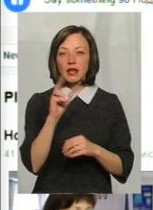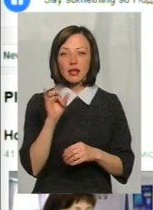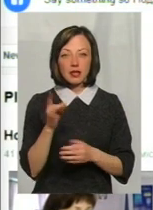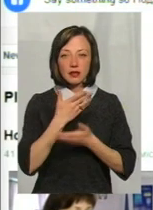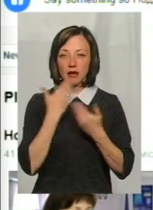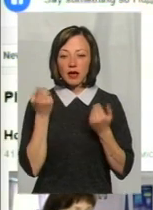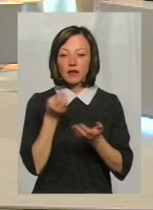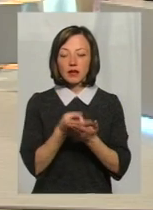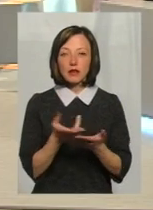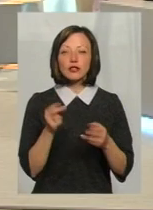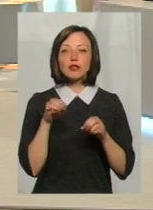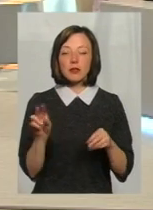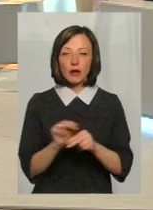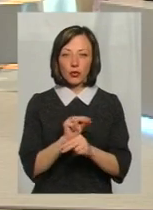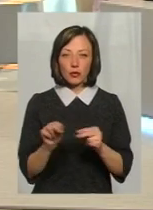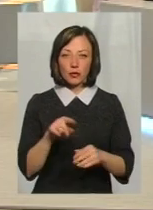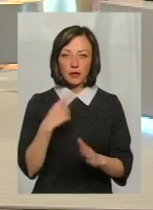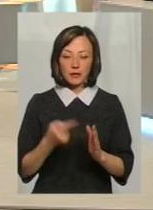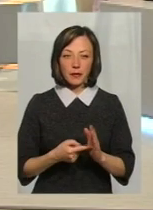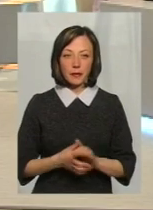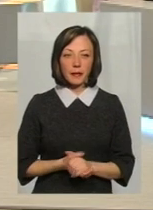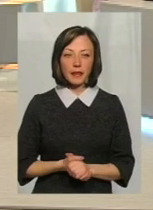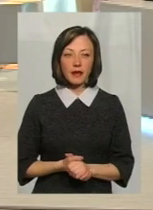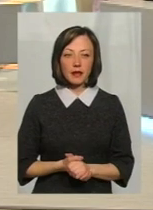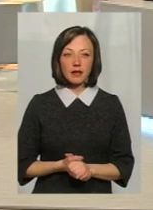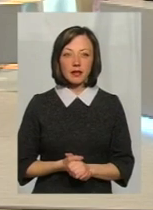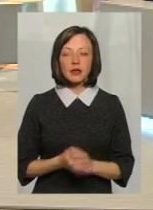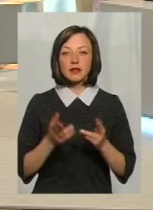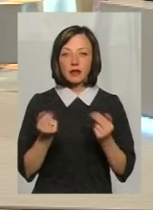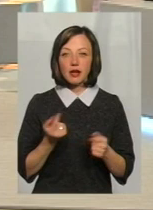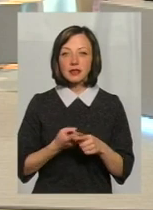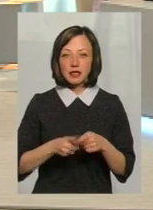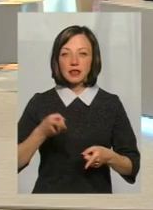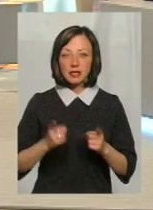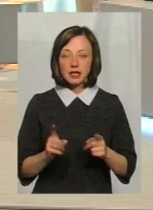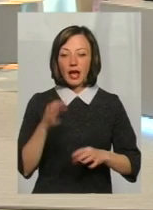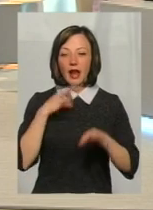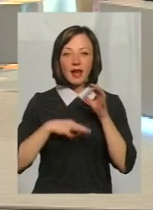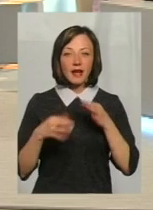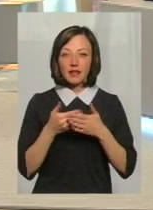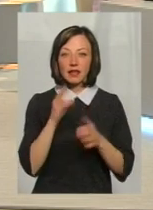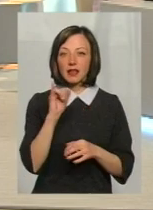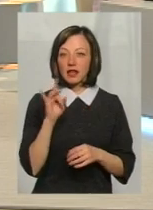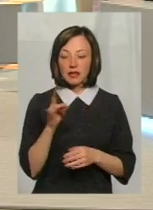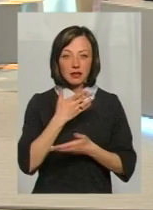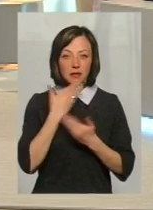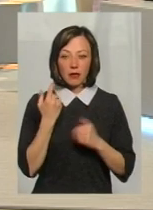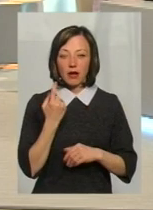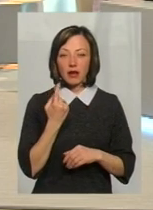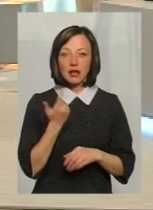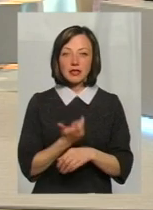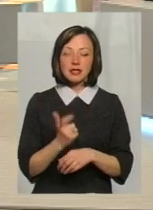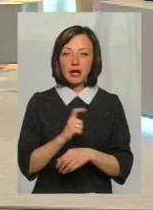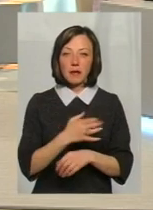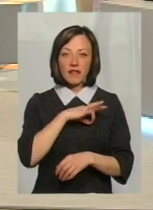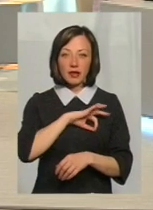стаціонар і чим їх лікують? Так, це дійсно так, ліків не існує. Одним самим таким